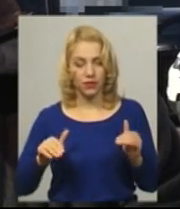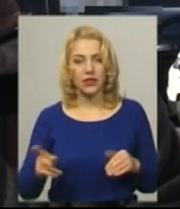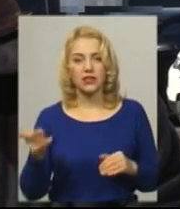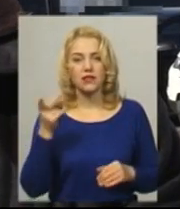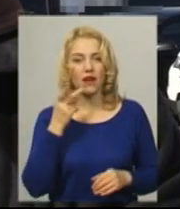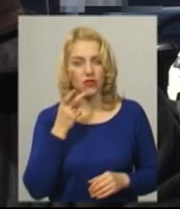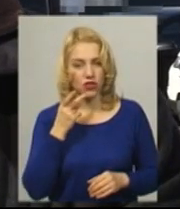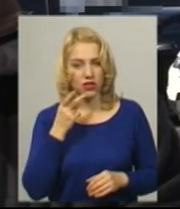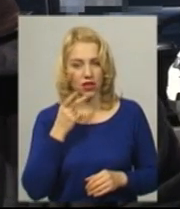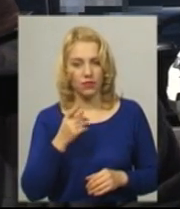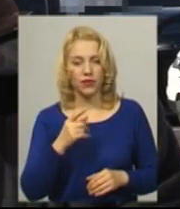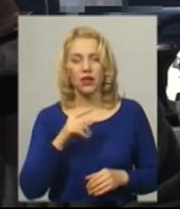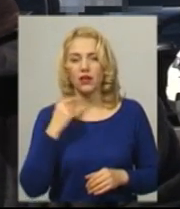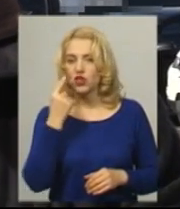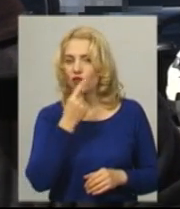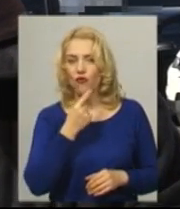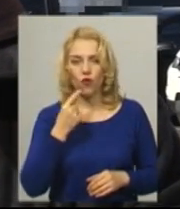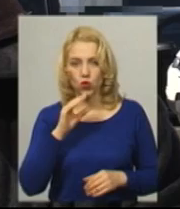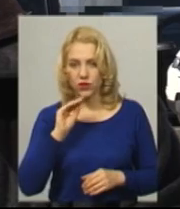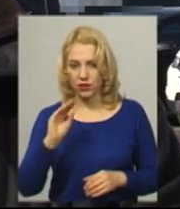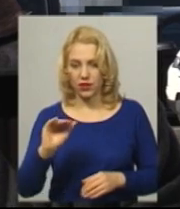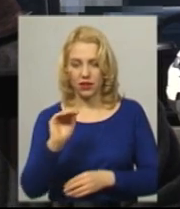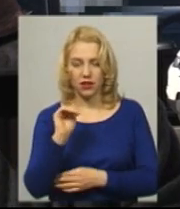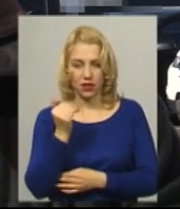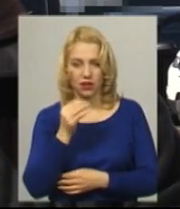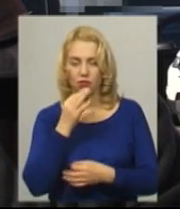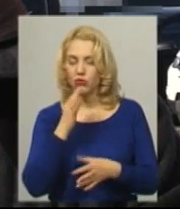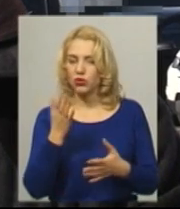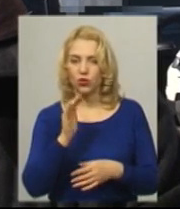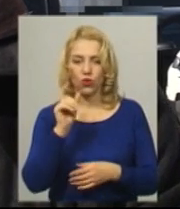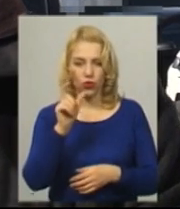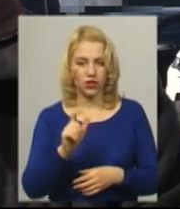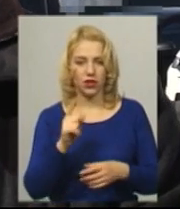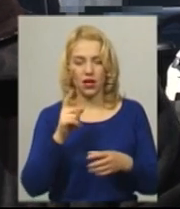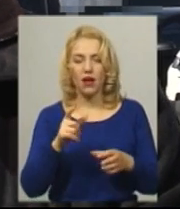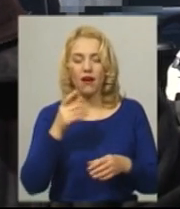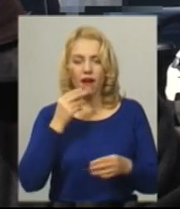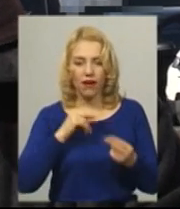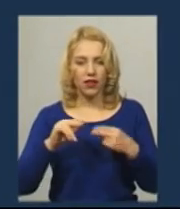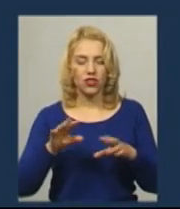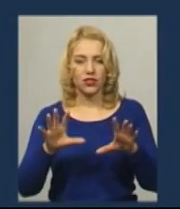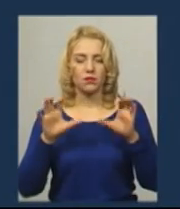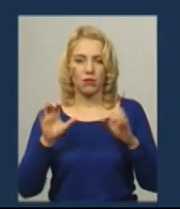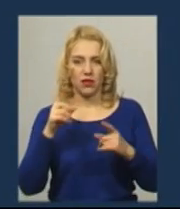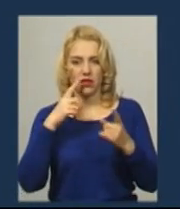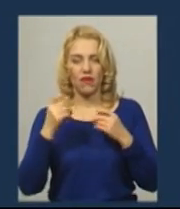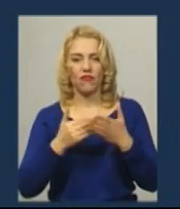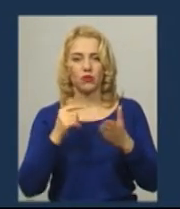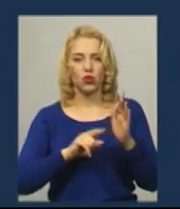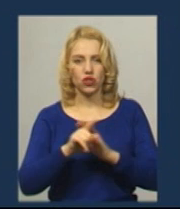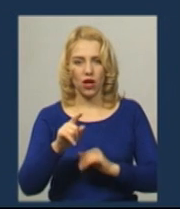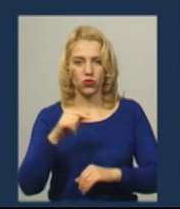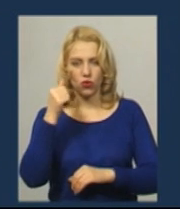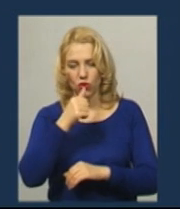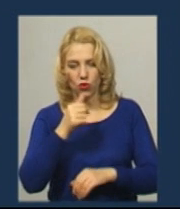Завжди з вуст дитини будь-якою людиною краще приймається інформація. Від початку року патрульними